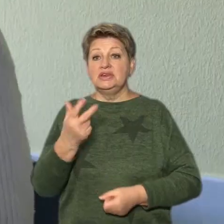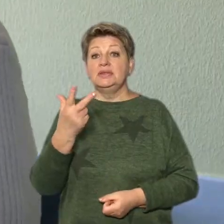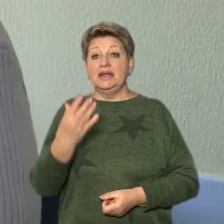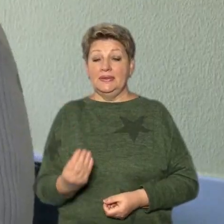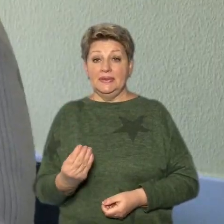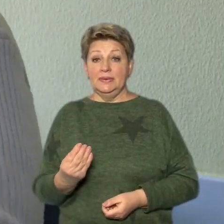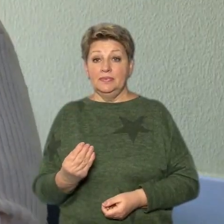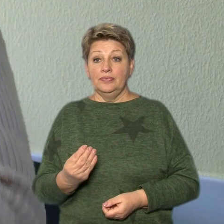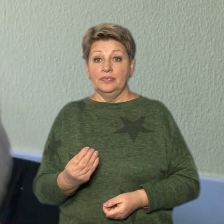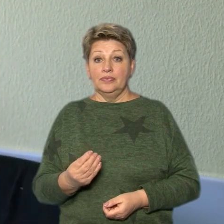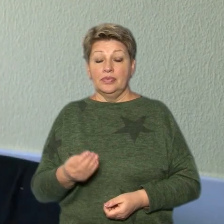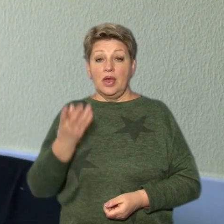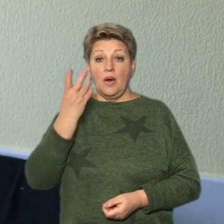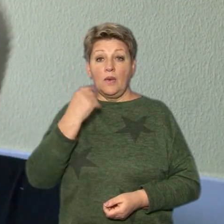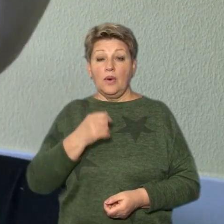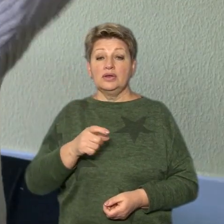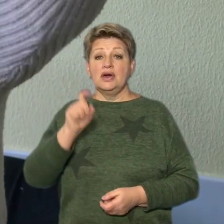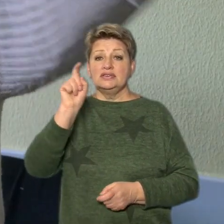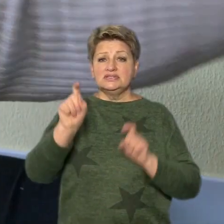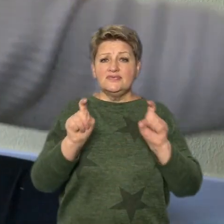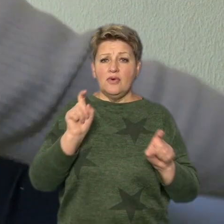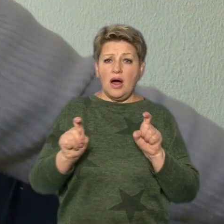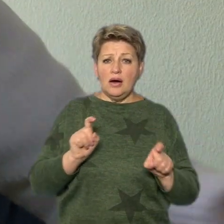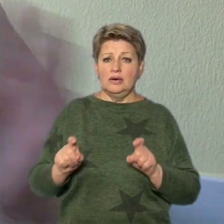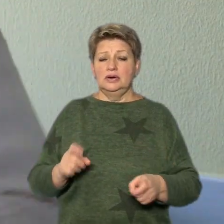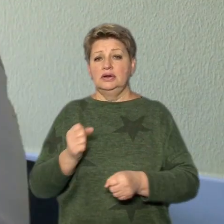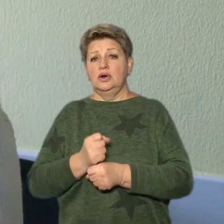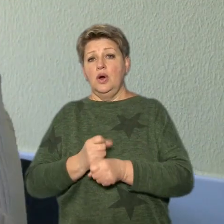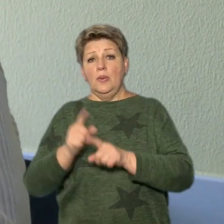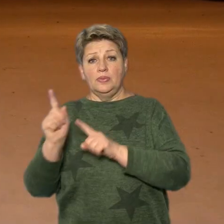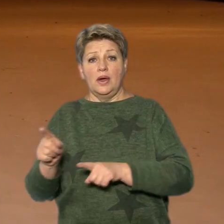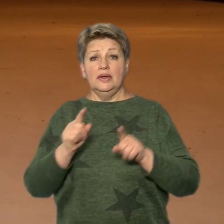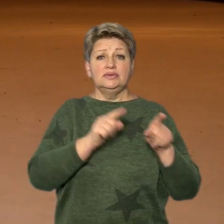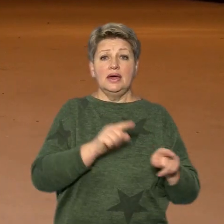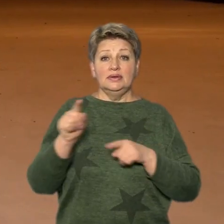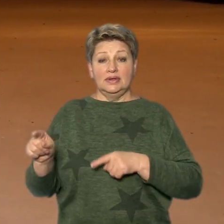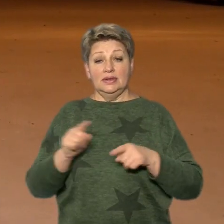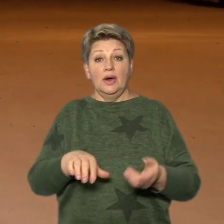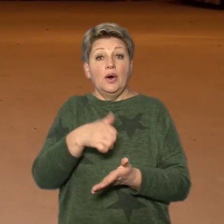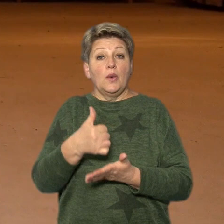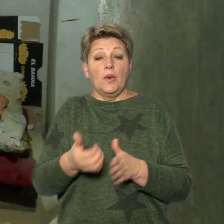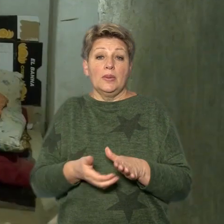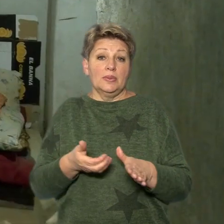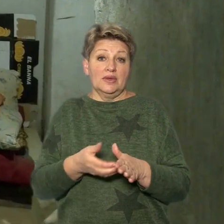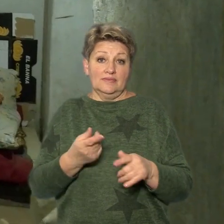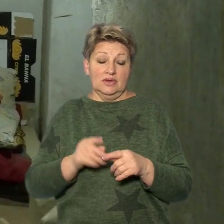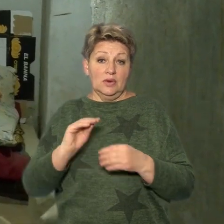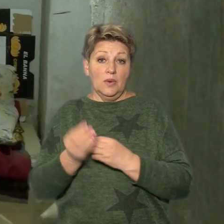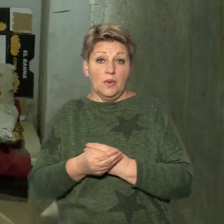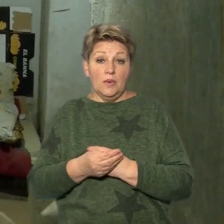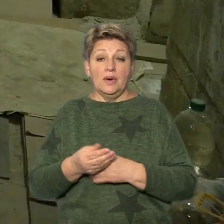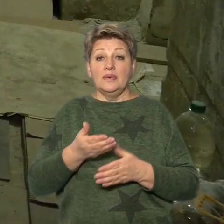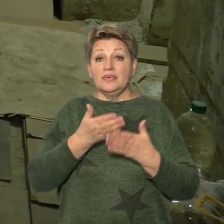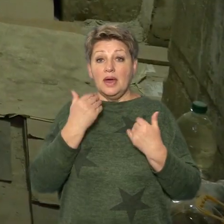Електрики робили, сварщики робили, ті робили те, ті робили те. Головний недолік цього укриття – відсутність